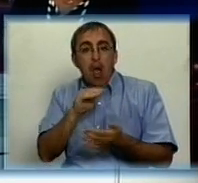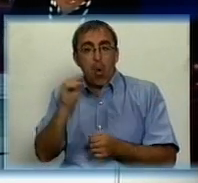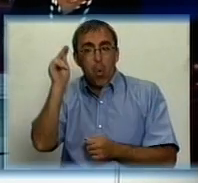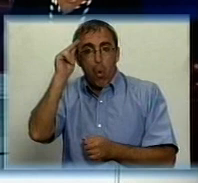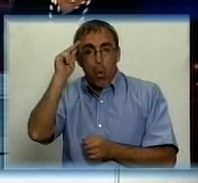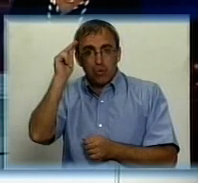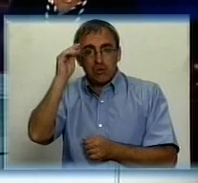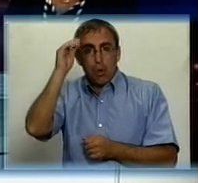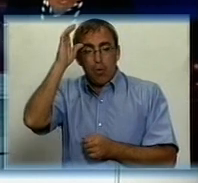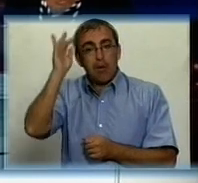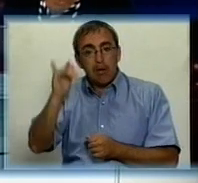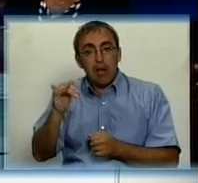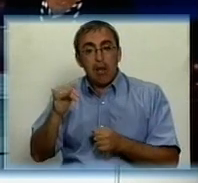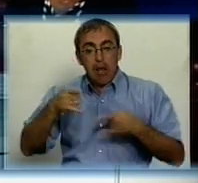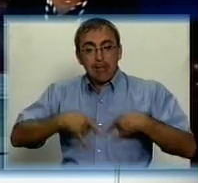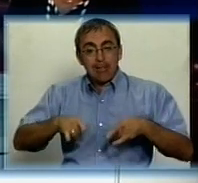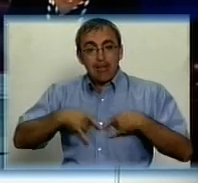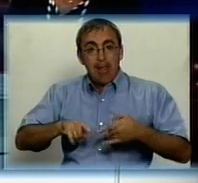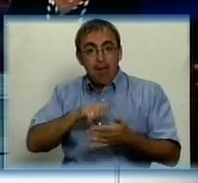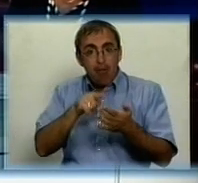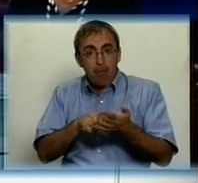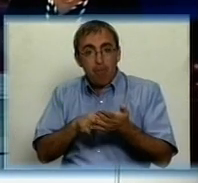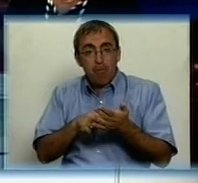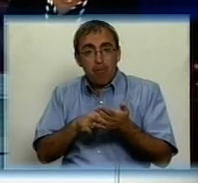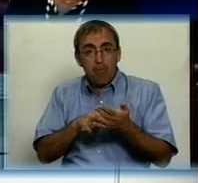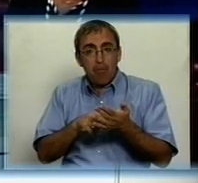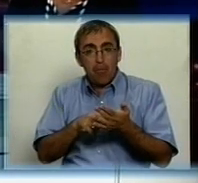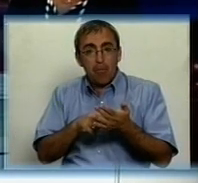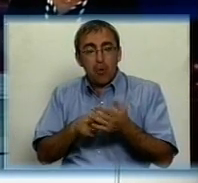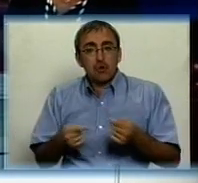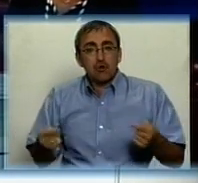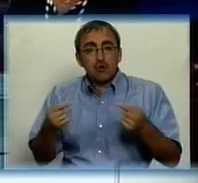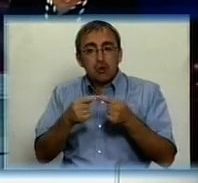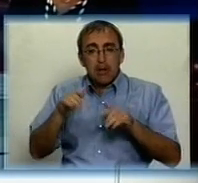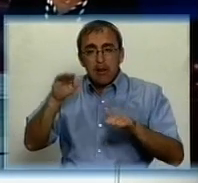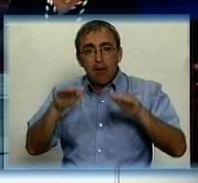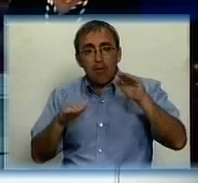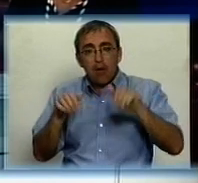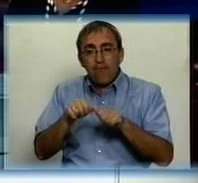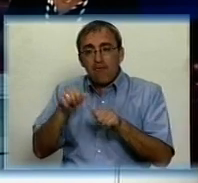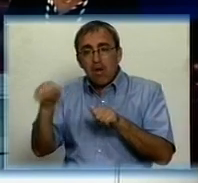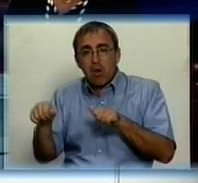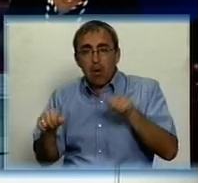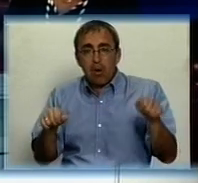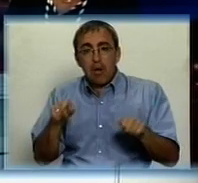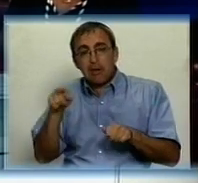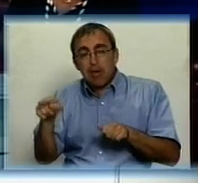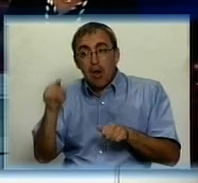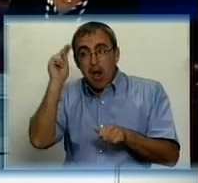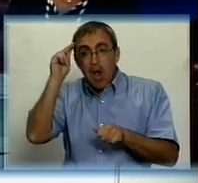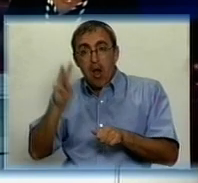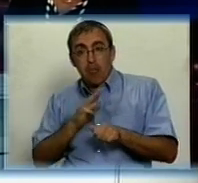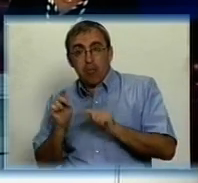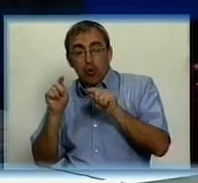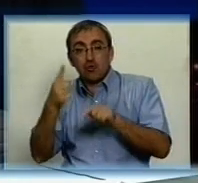а потім питання демографії. І зумовлюють чітко вже диференцувати від окремлити тих абітурієнтів, які мають